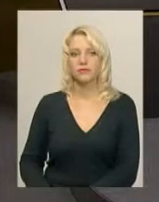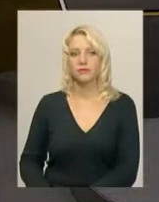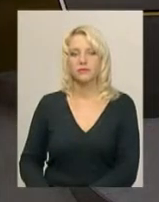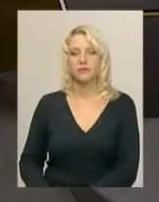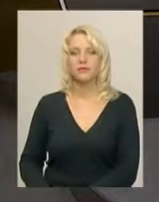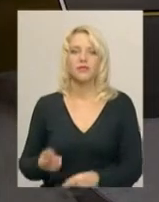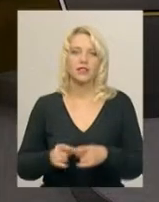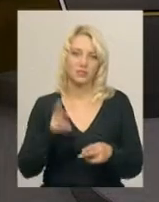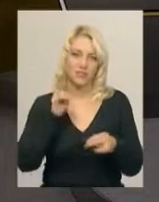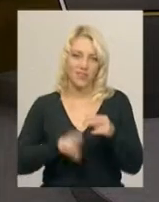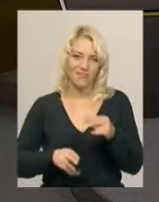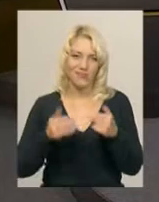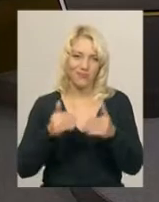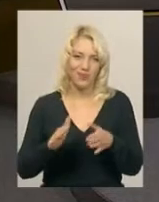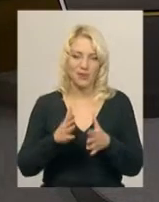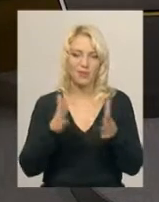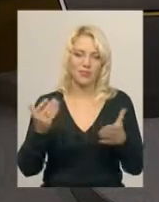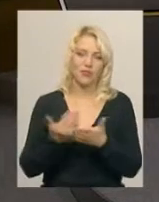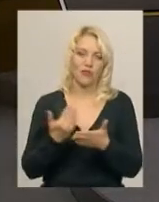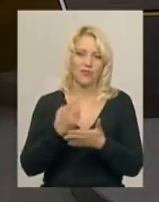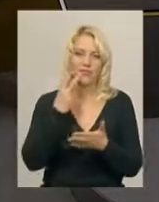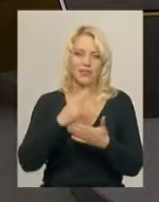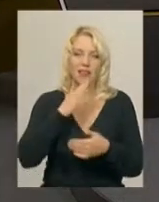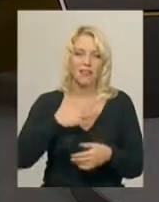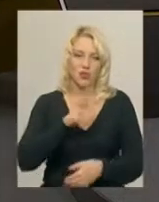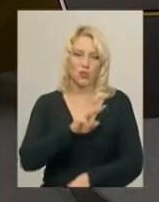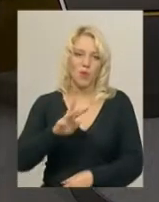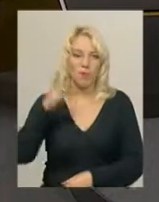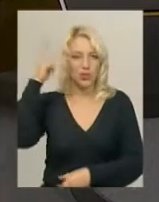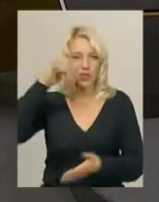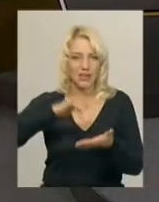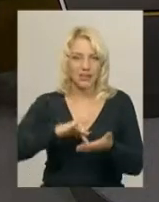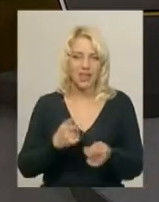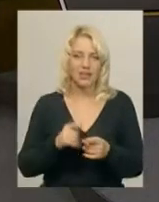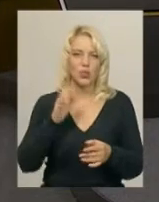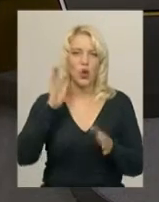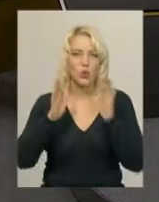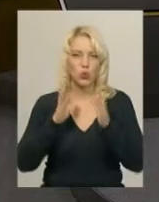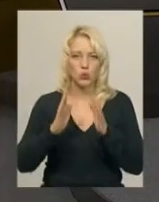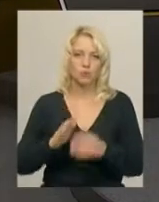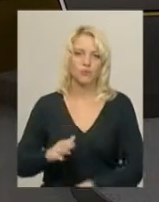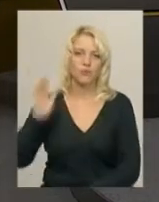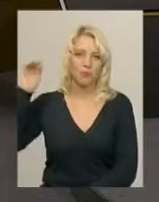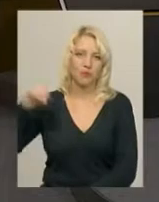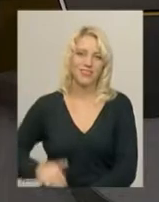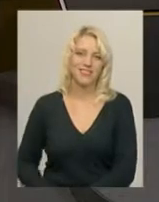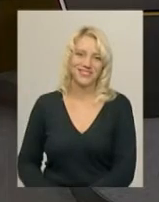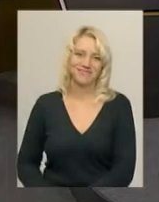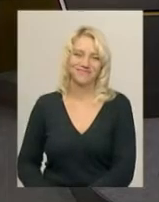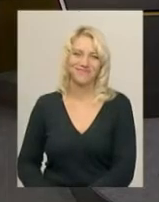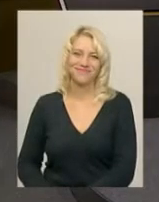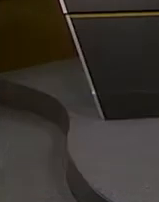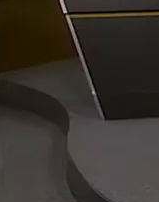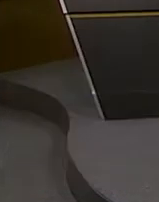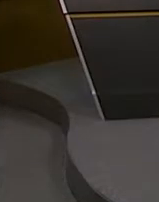На цьому ми завершимо випуск. Більше новин дивіться на нашому сайті, каналі Поділля-Центр в Ютуб та у мережі Фейсбук. До зустрічі в ефірі.